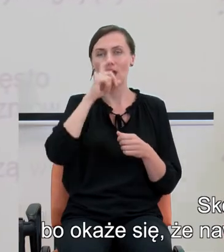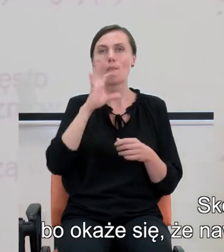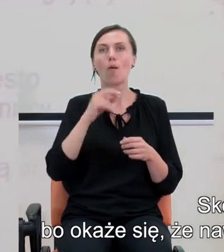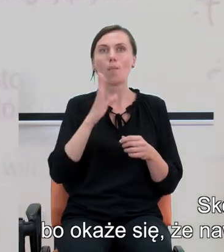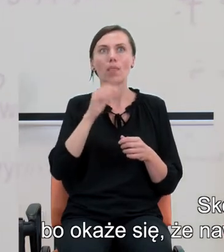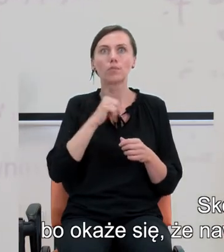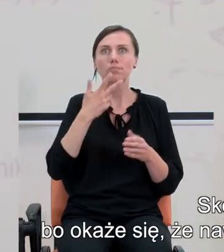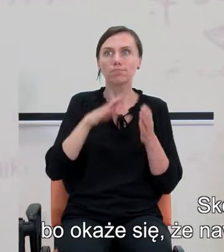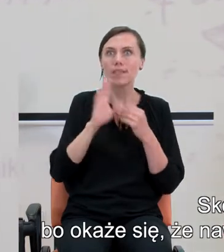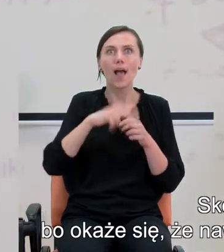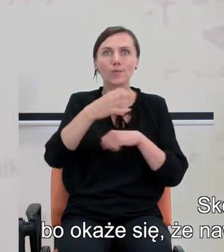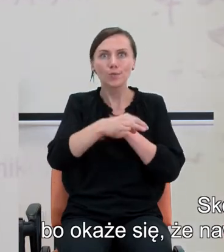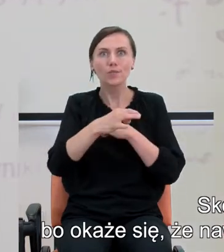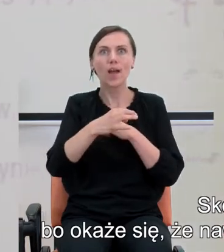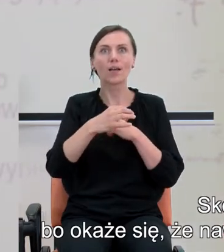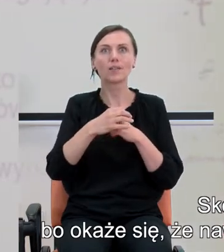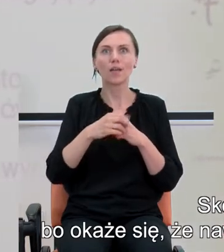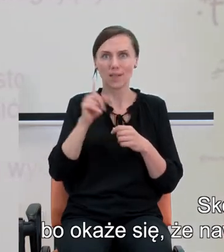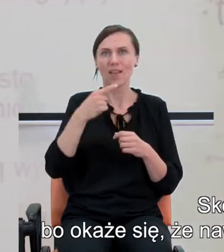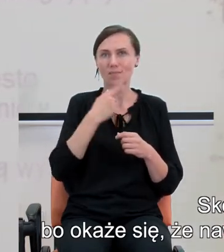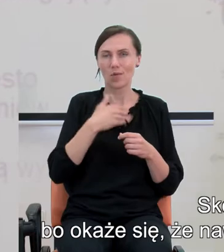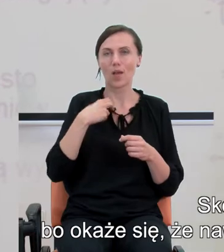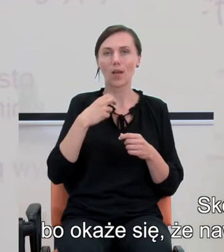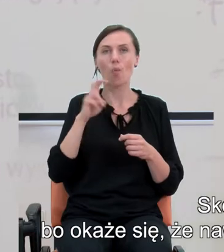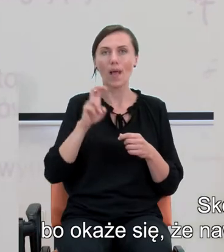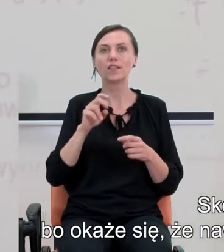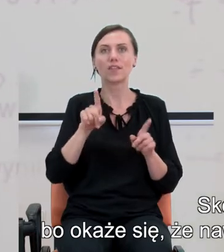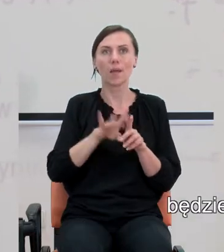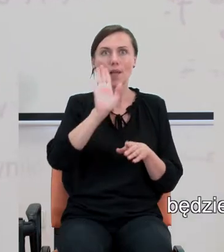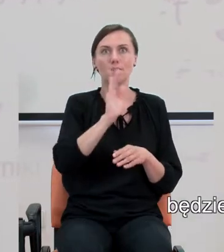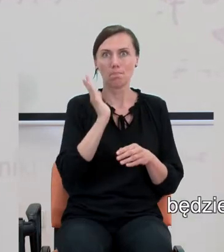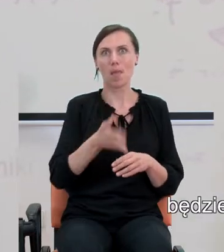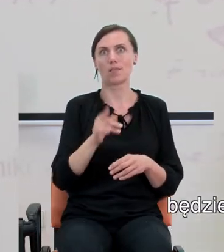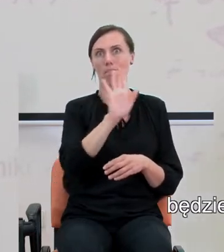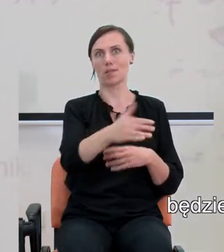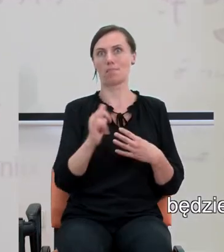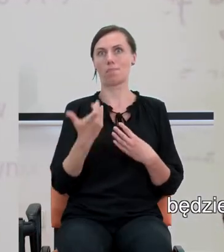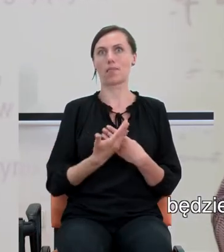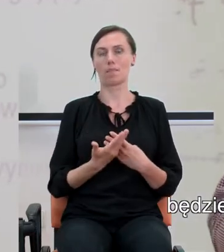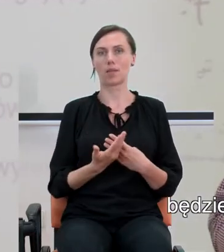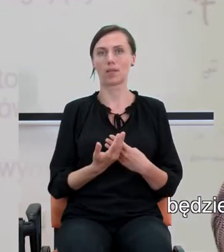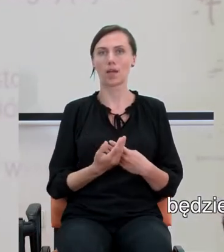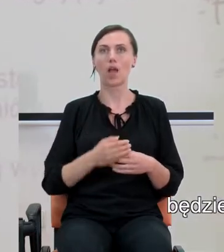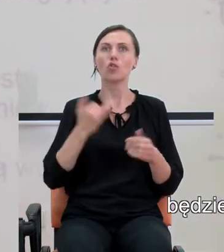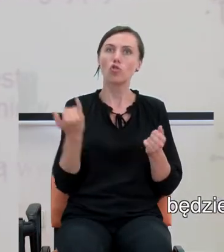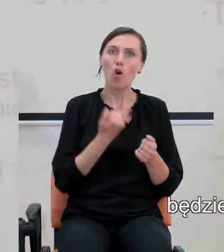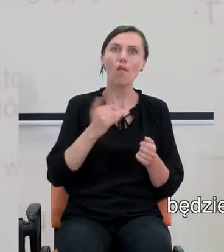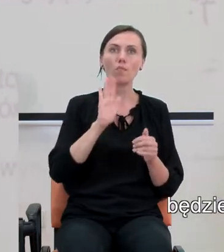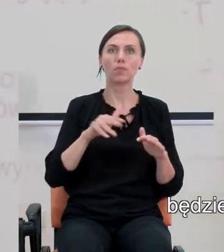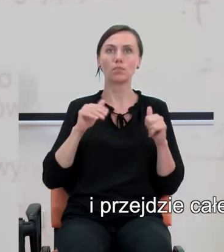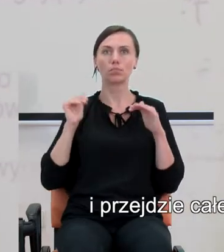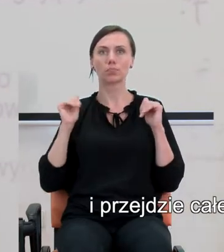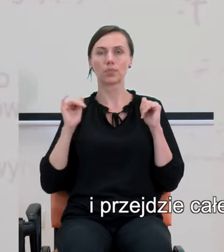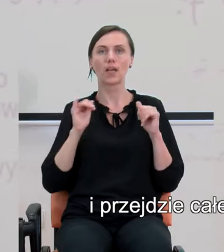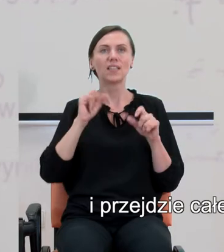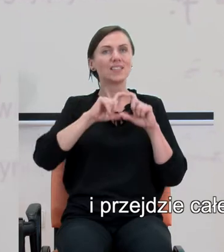jakichś studiach powiedzmy humanistycznych będzie mieć jednak jakiś przedmiot matematyczny, będzie znowu unikać no i